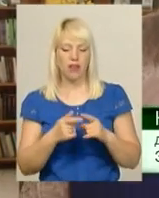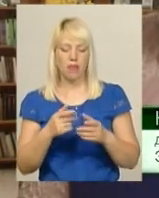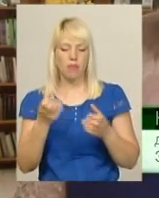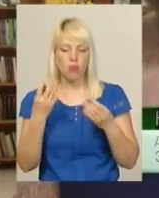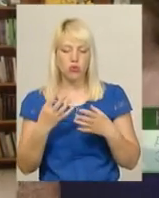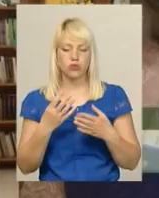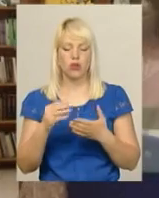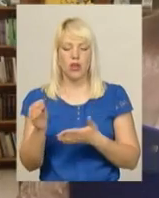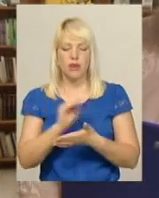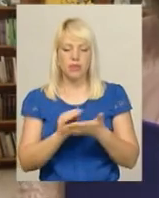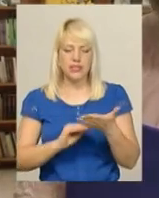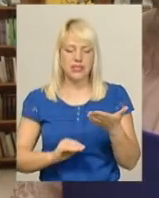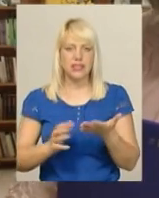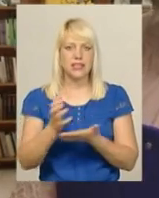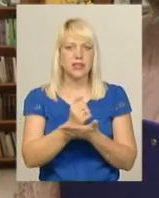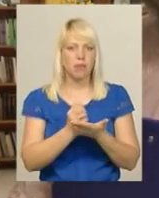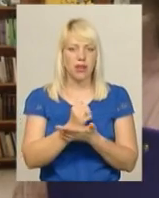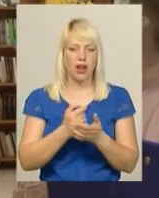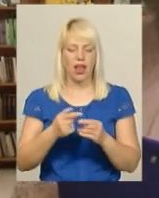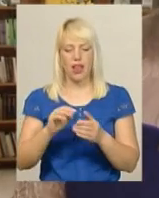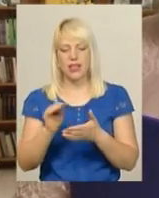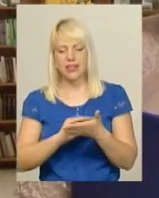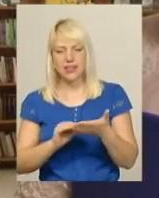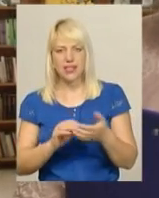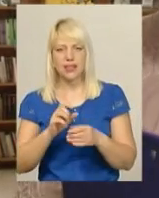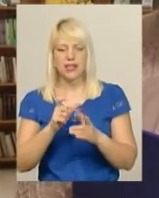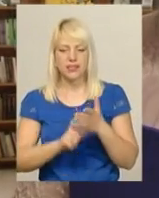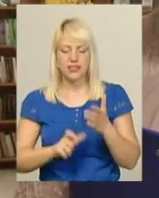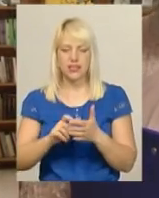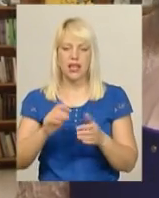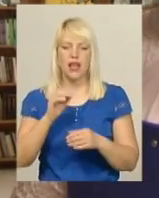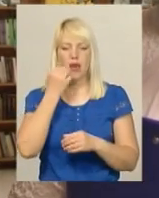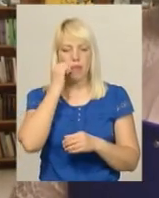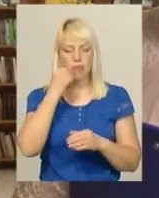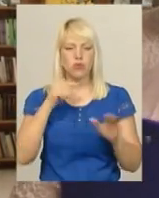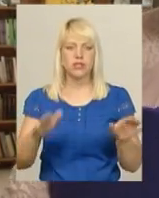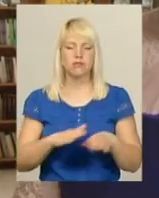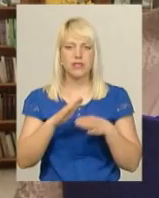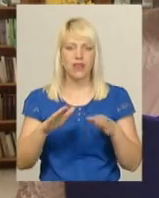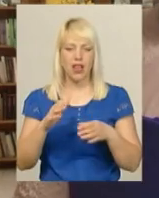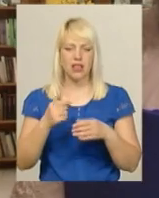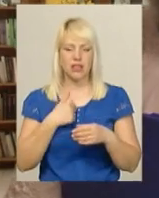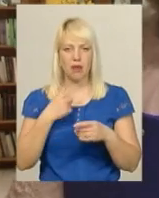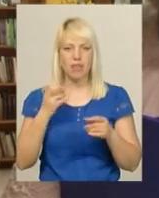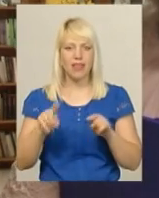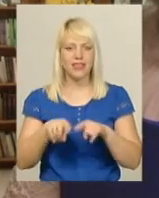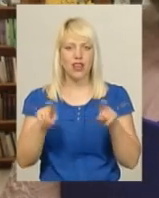матеріалу, пісні записували, текст, і мелодії бабусі наспівували на диктофони нам, а потім це все